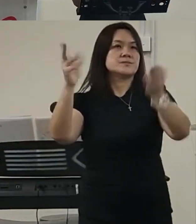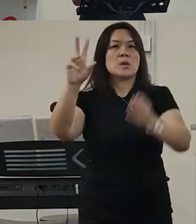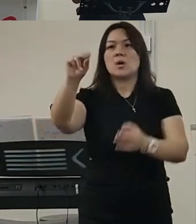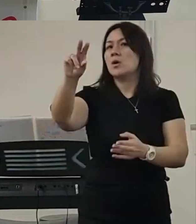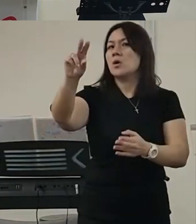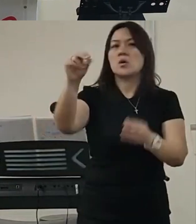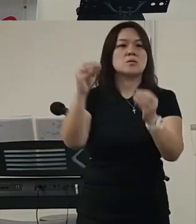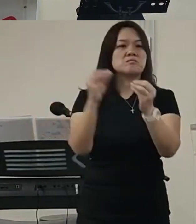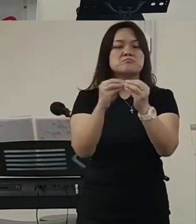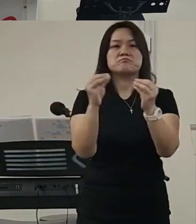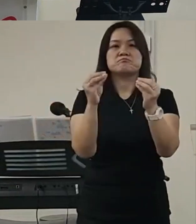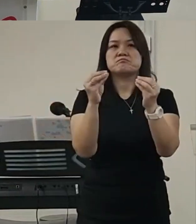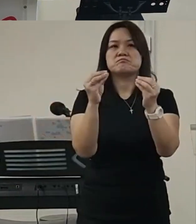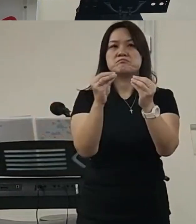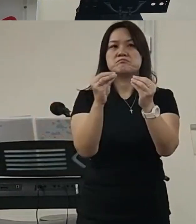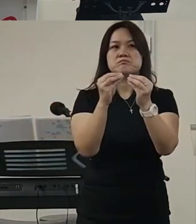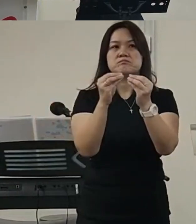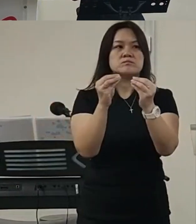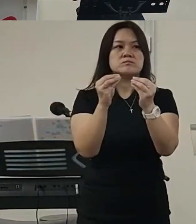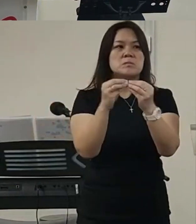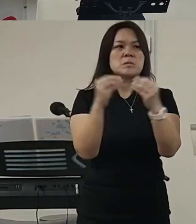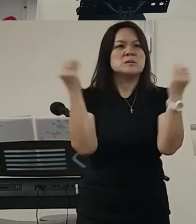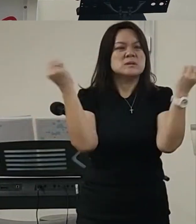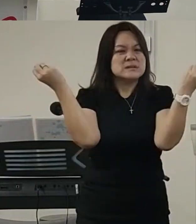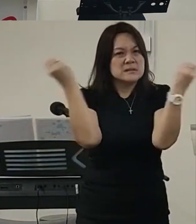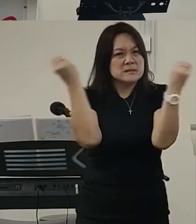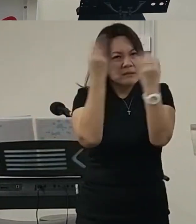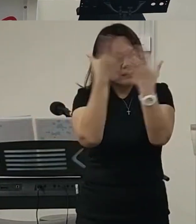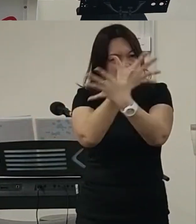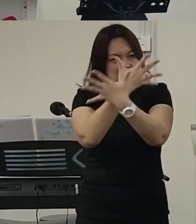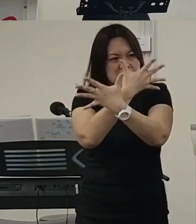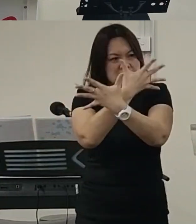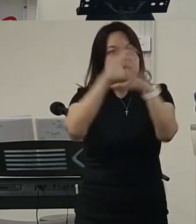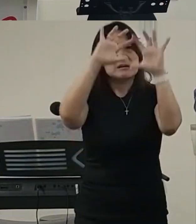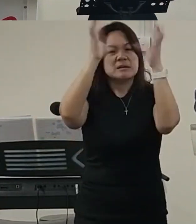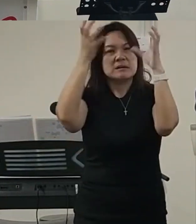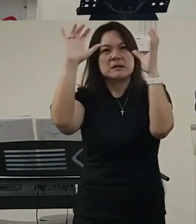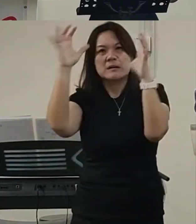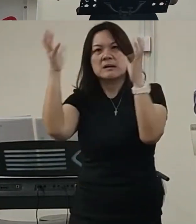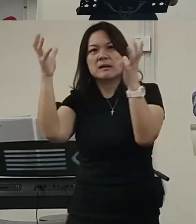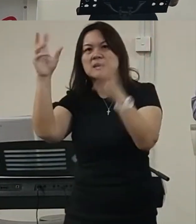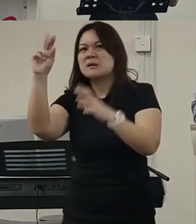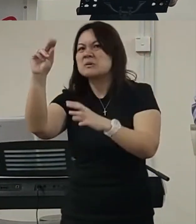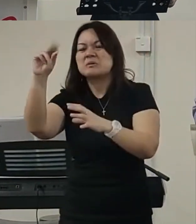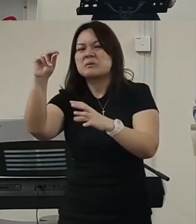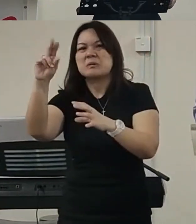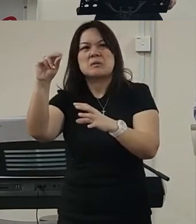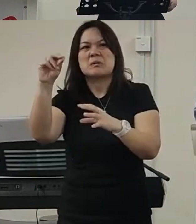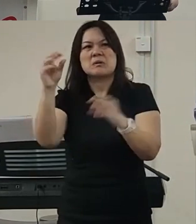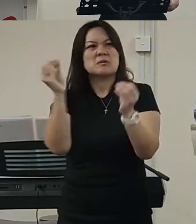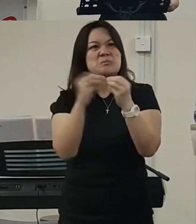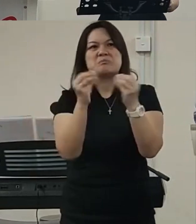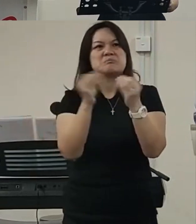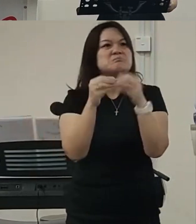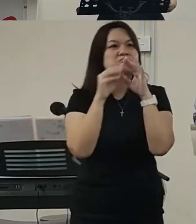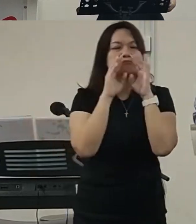所以我整个那一个沉重呢当我跟神要离开的时候我这样不是要是阿们